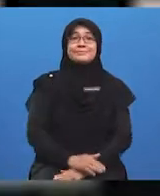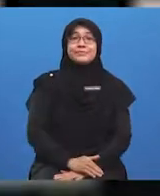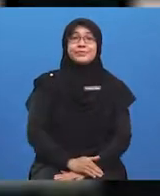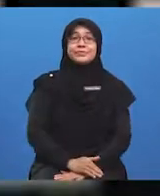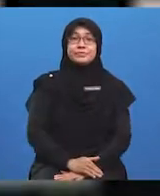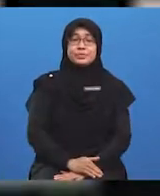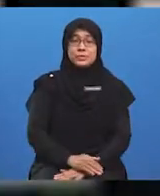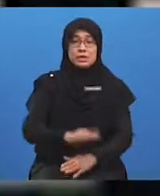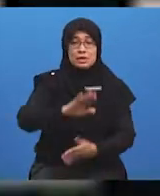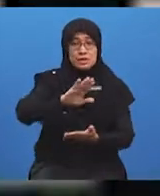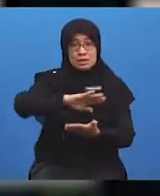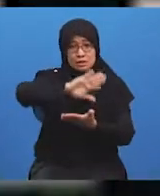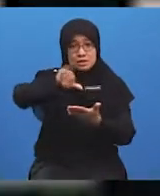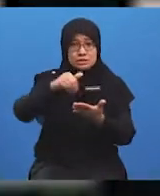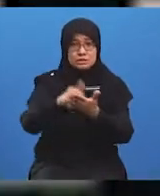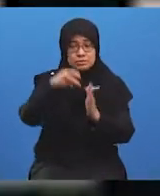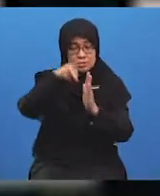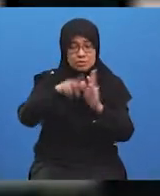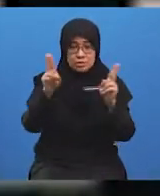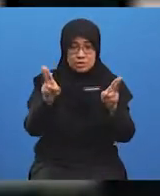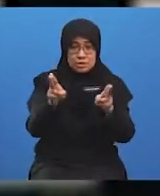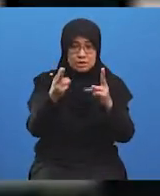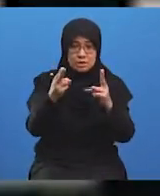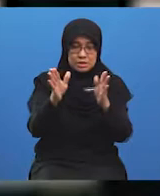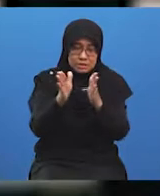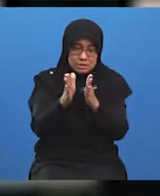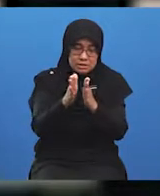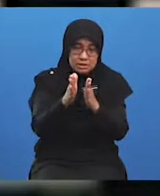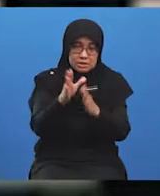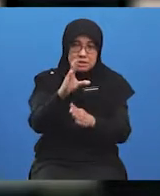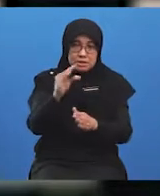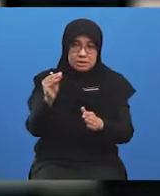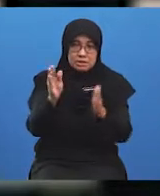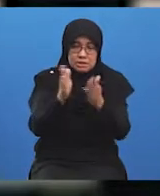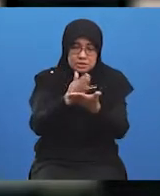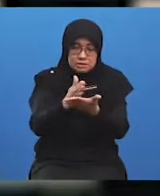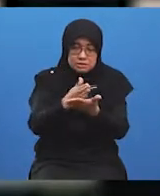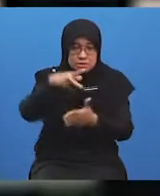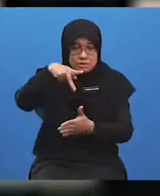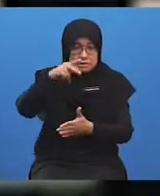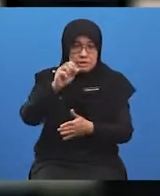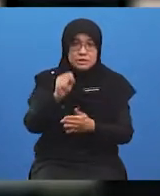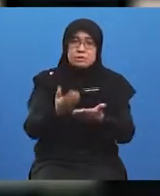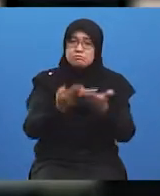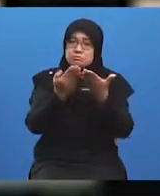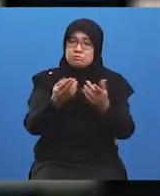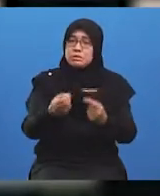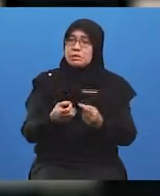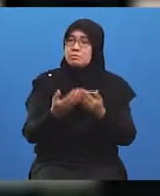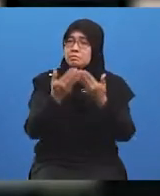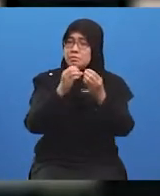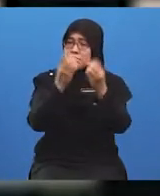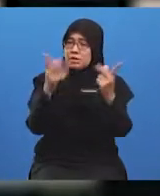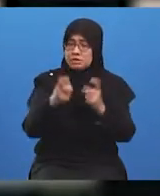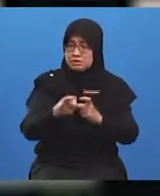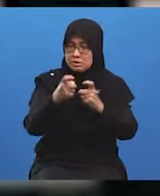Pelajar semua, perusahaan kecil dan sederhana, PKS, memberi banyak sumbangan kepada ekonomi